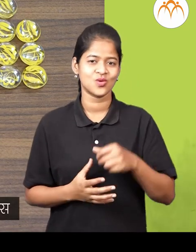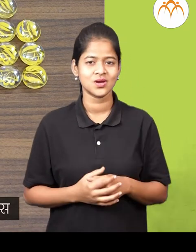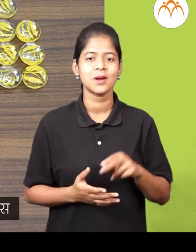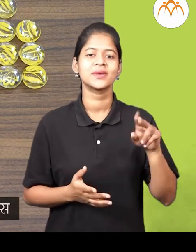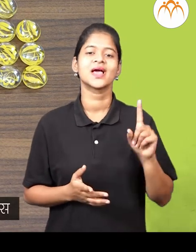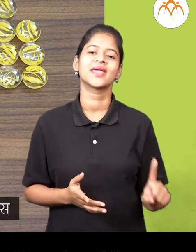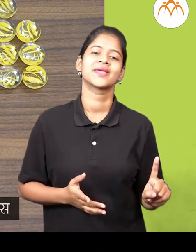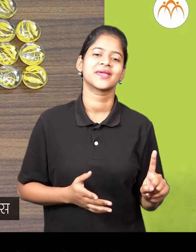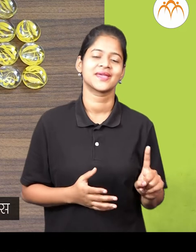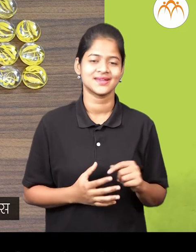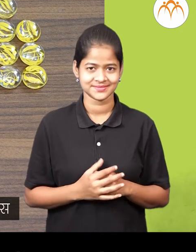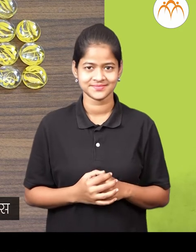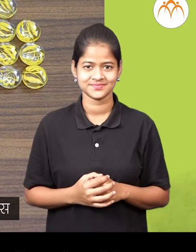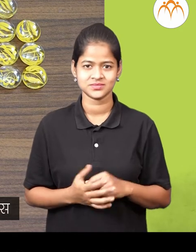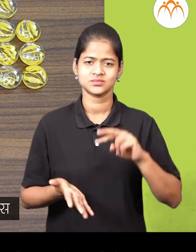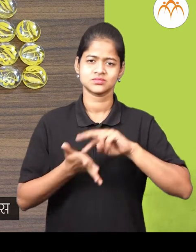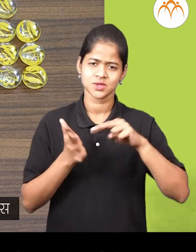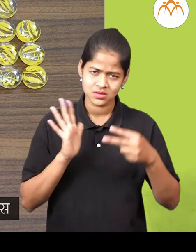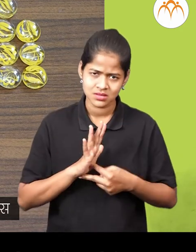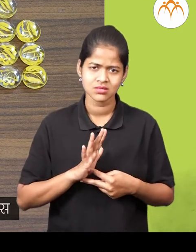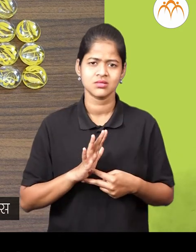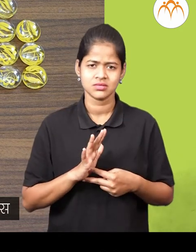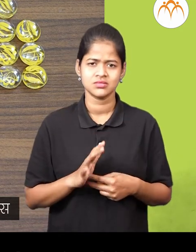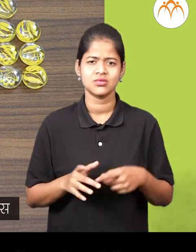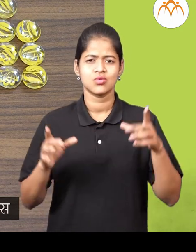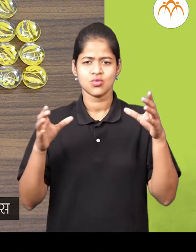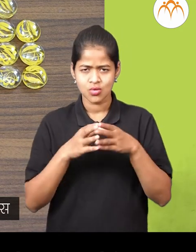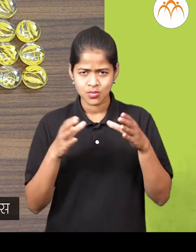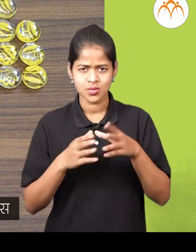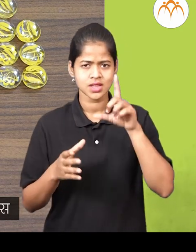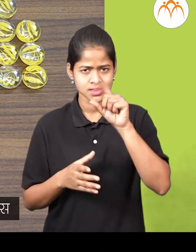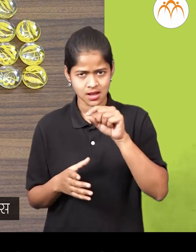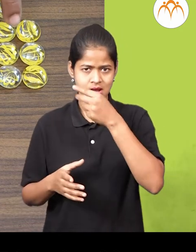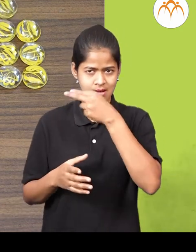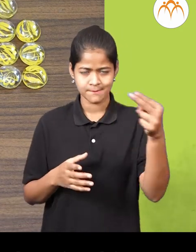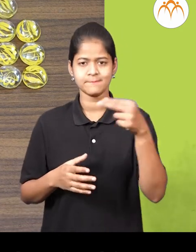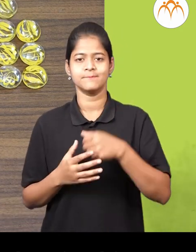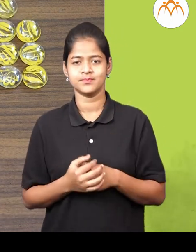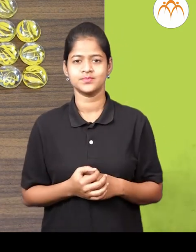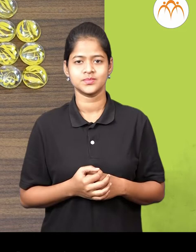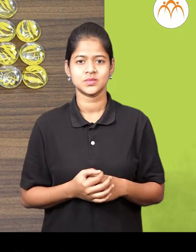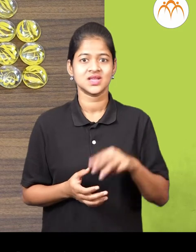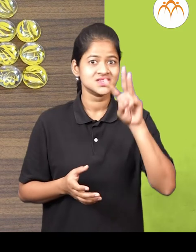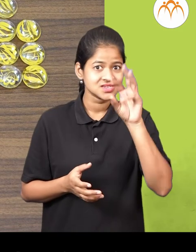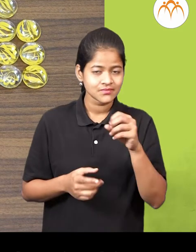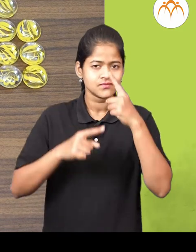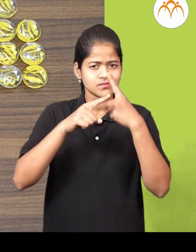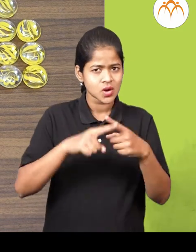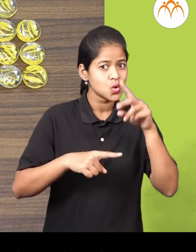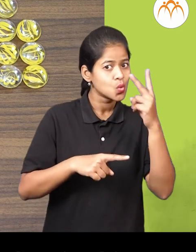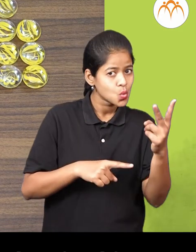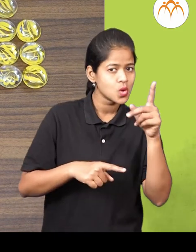एकक आशी 32 मधे तीन दशक आणी दोन एकक 30 अधिक 2,